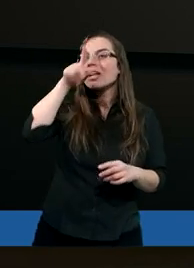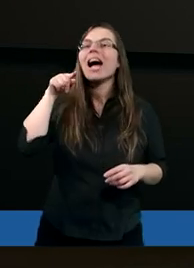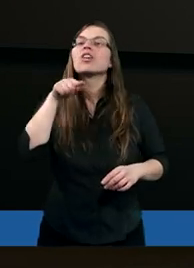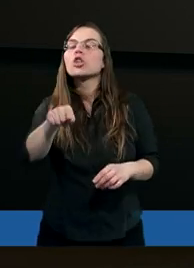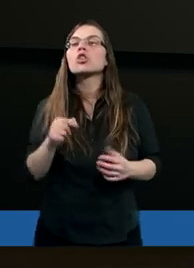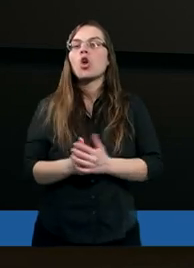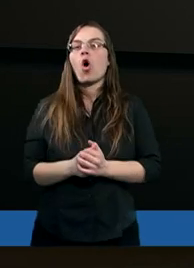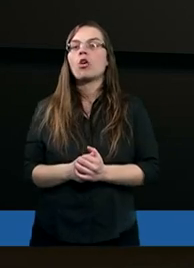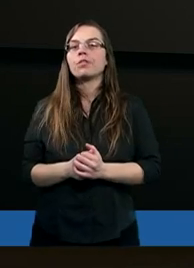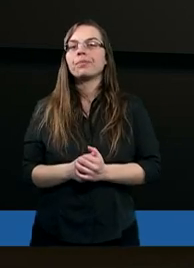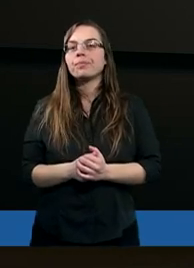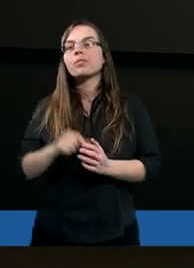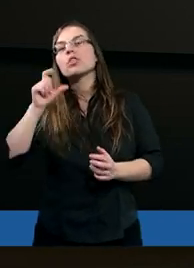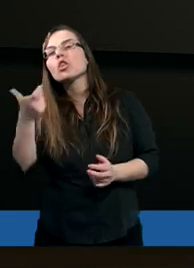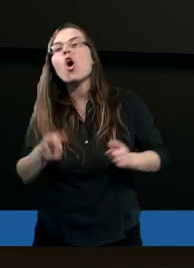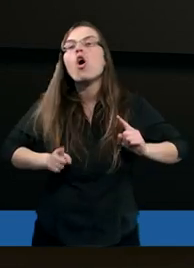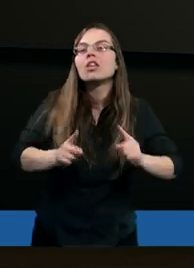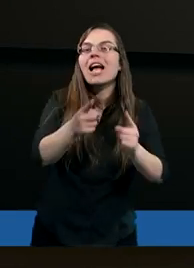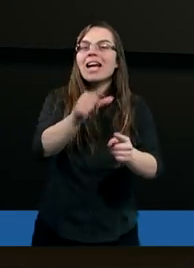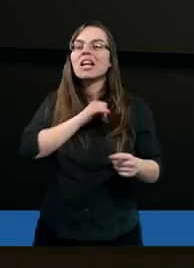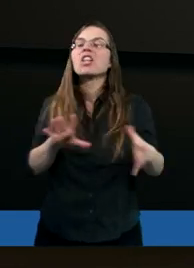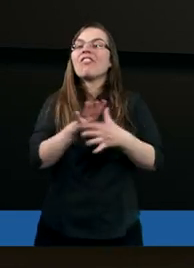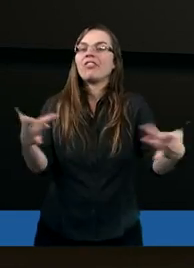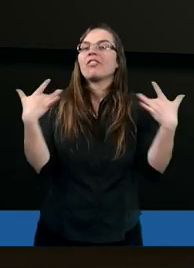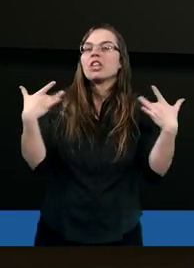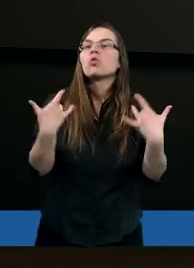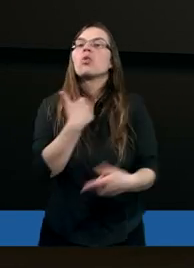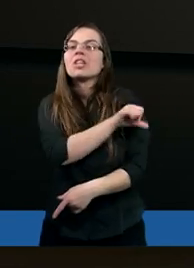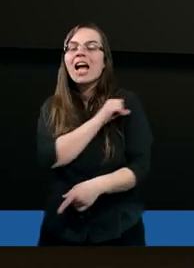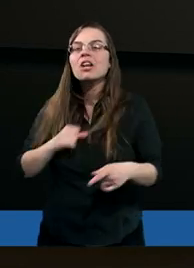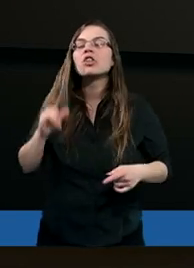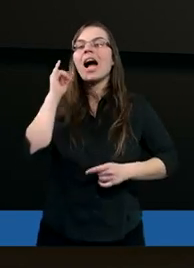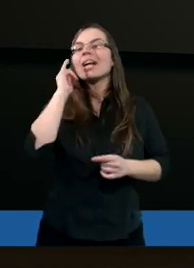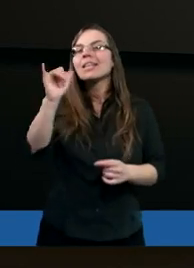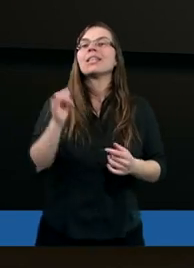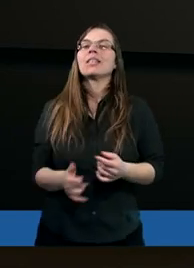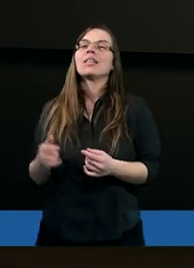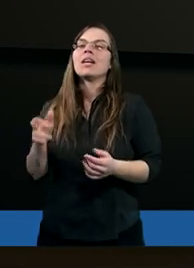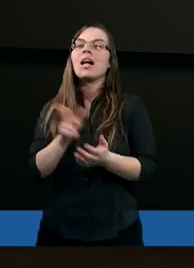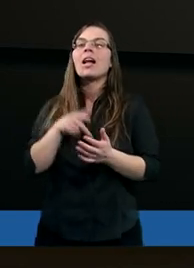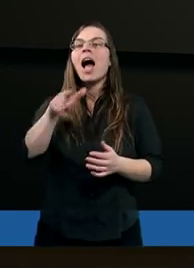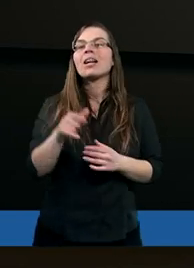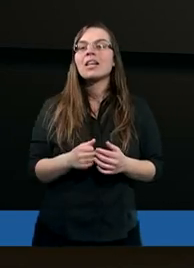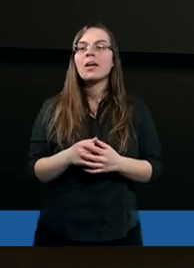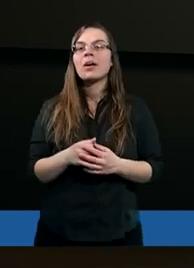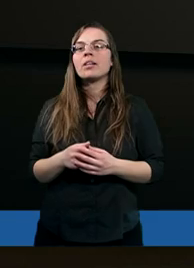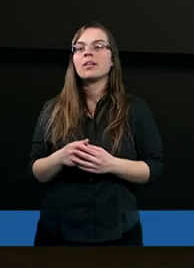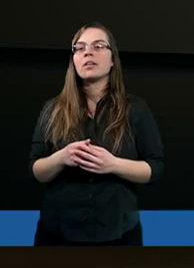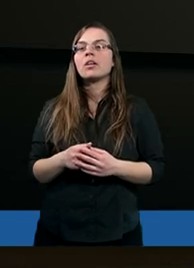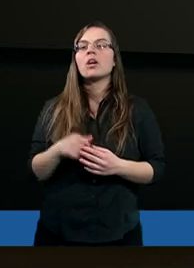to, co dzieje się w życiu chrześcijanina czy chrześcijanki